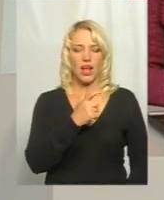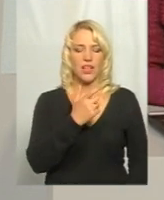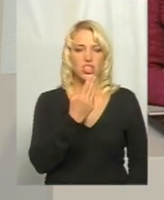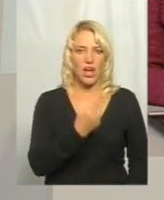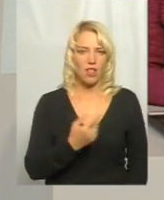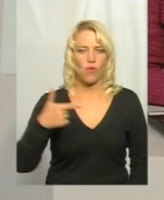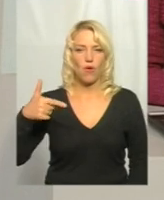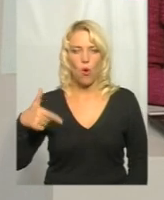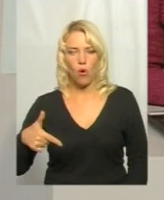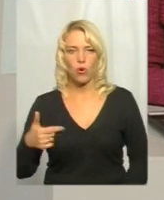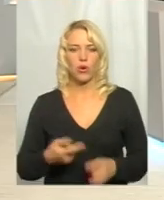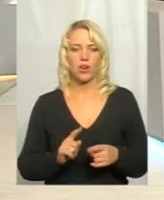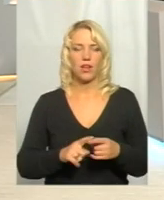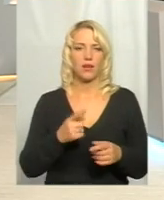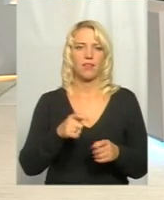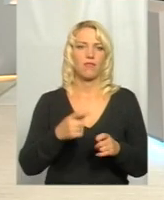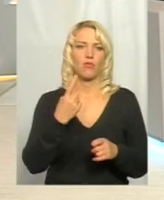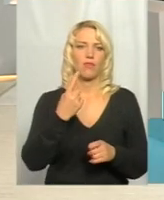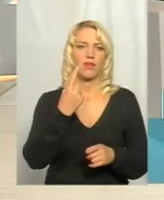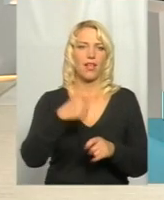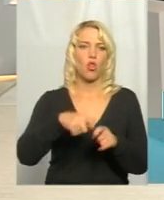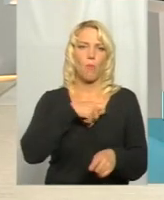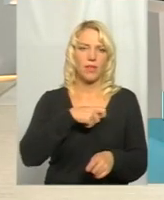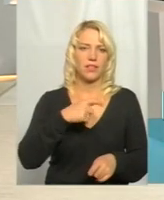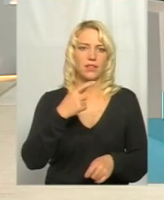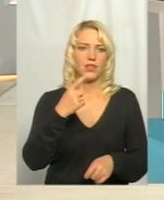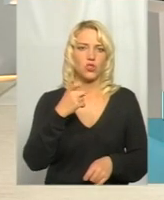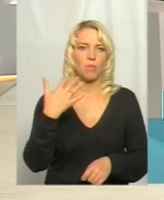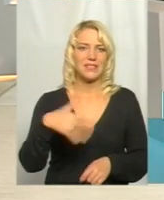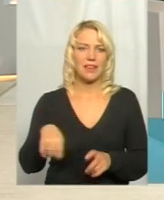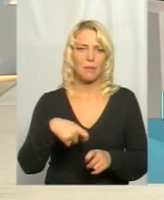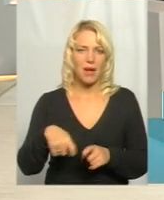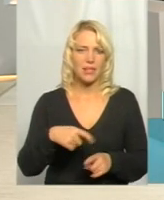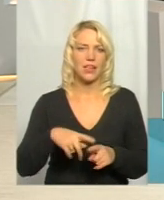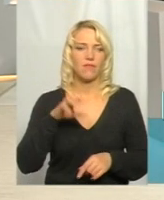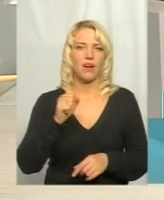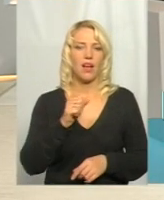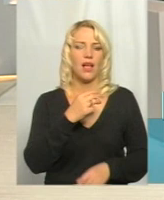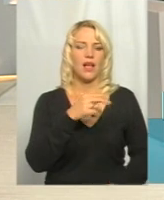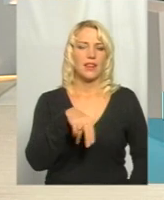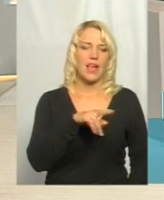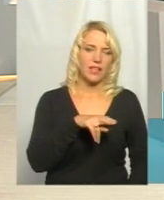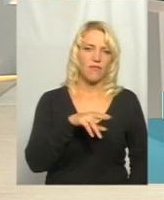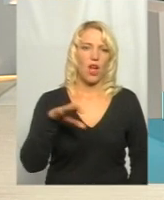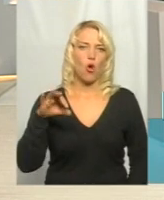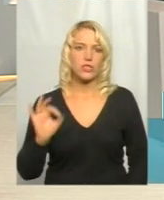– кілометр 50 метрів, а по Дахнівка-Остапківці